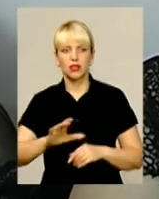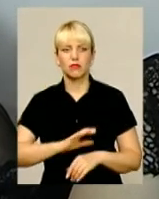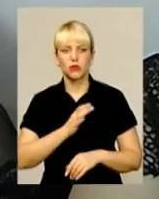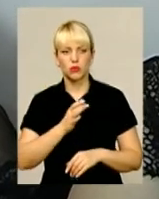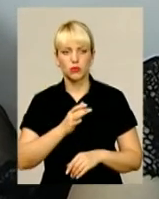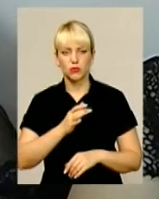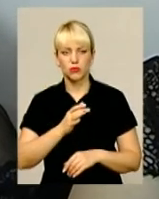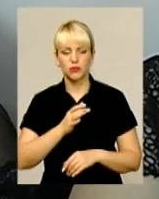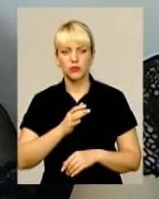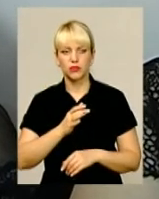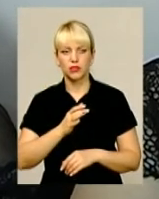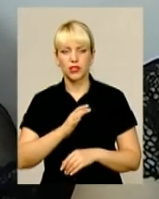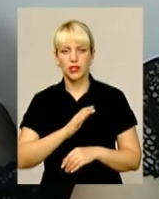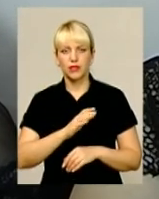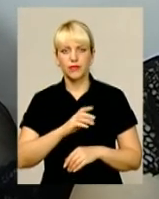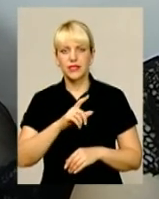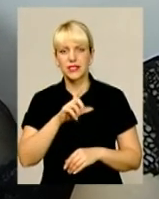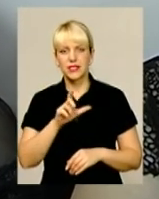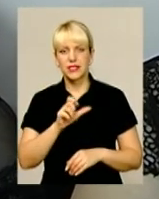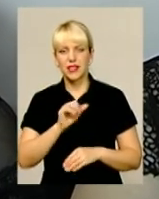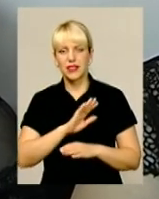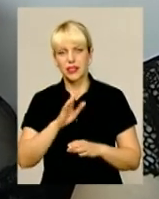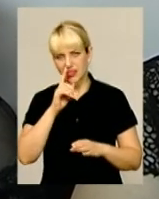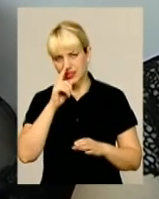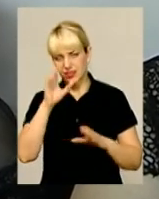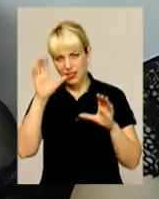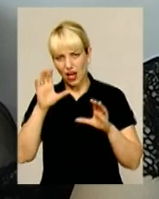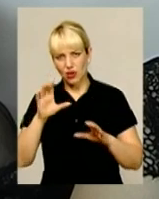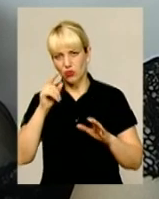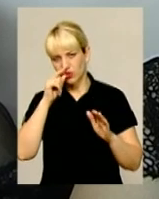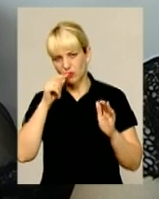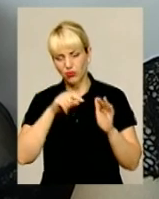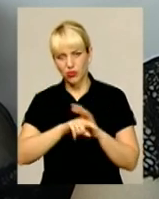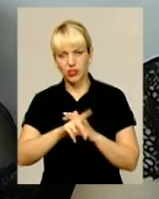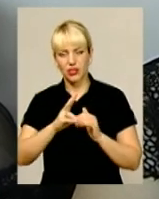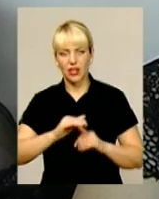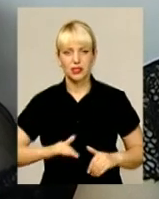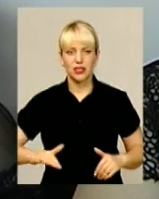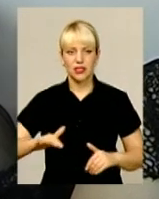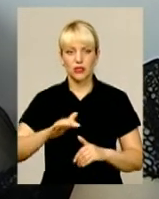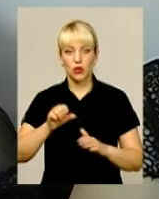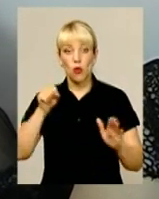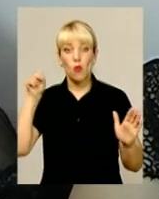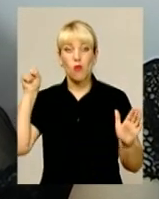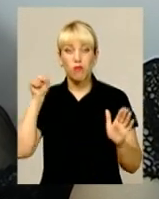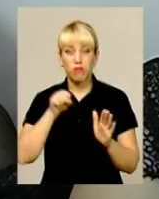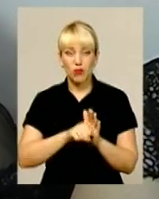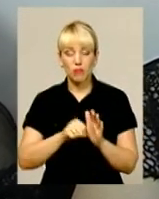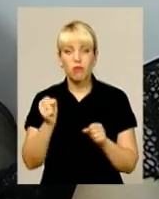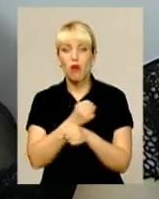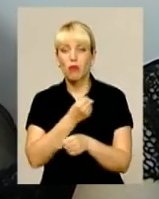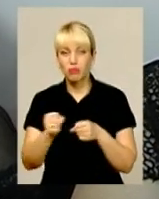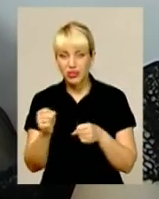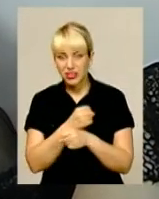ніби як за незаконне проникнення на територію об'єкта, побита, затримана,